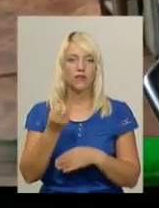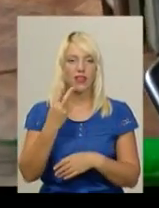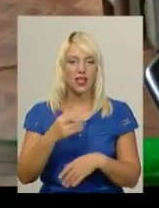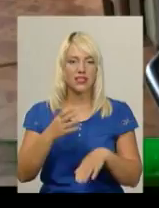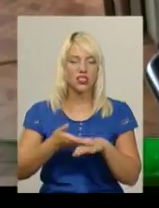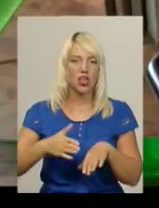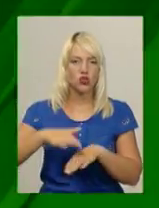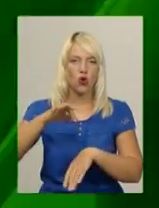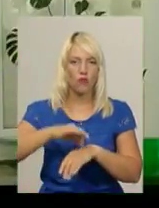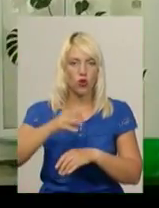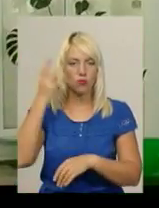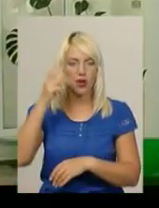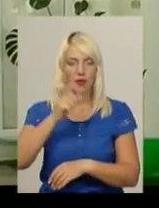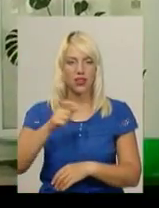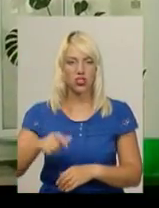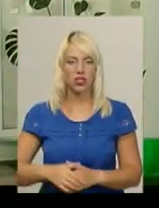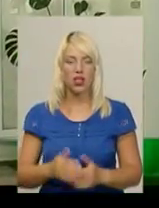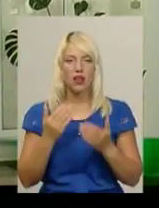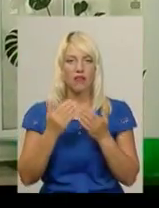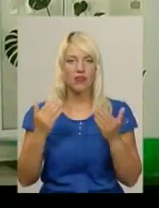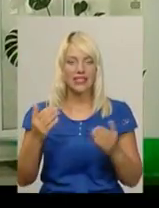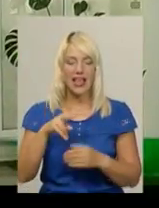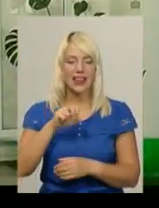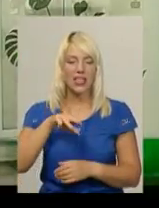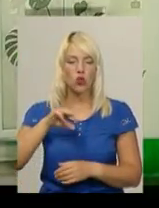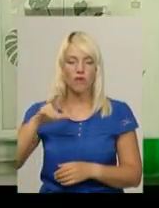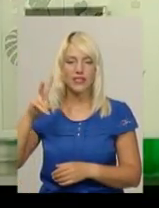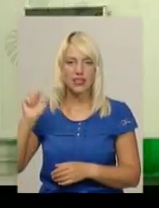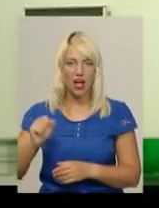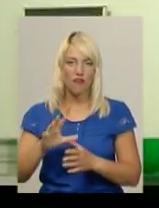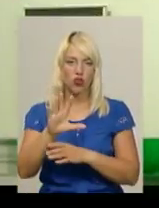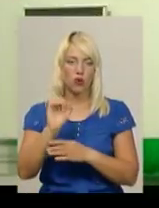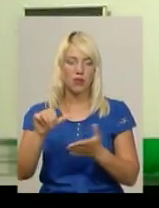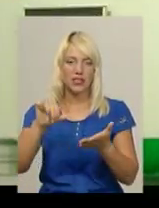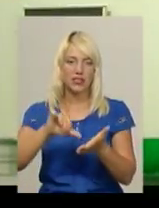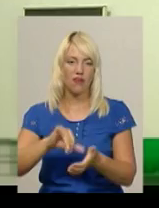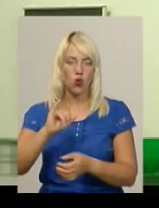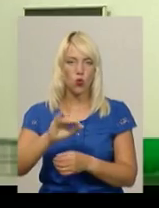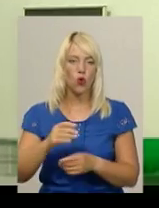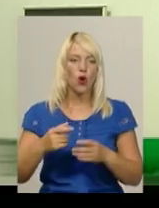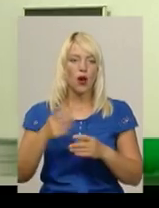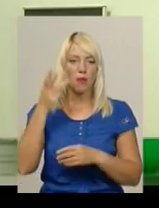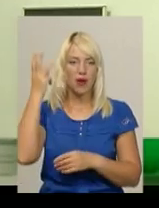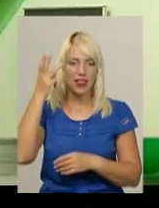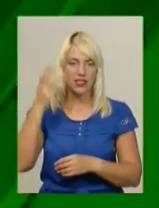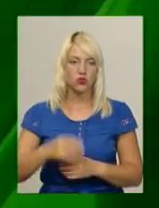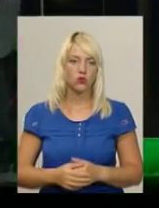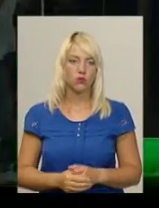хмельничанам. Виставку литовської фотографії представили у Хмельницькому. Вона присвячена графу Косаковському.